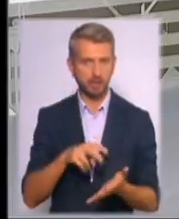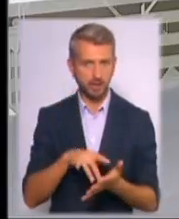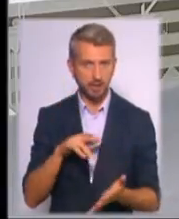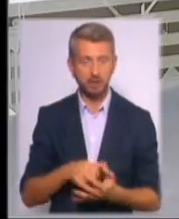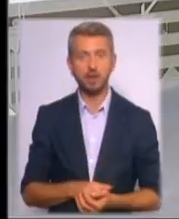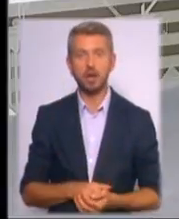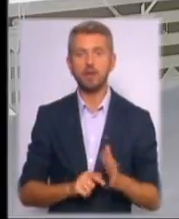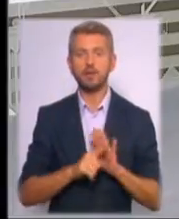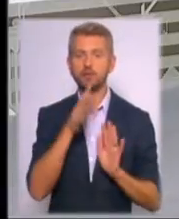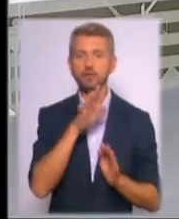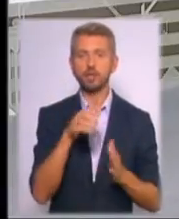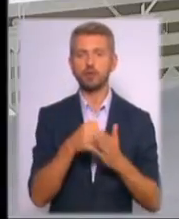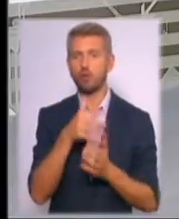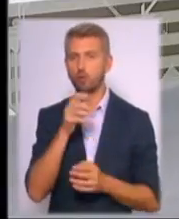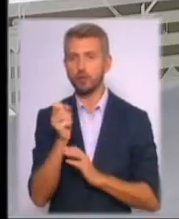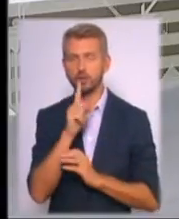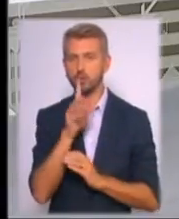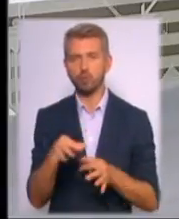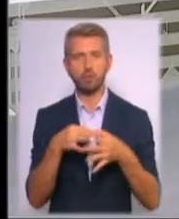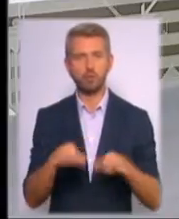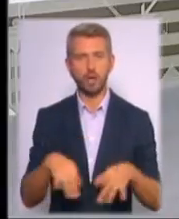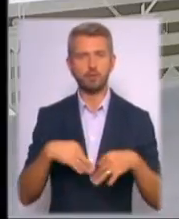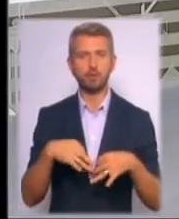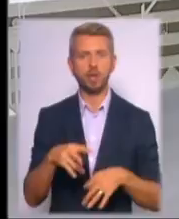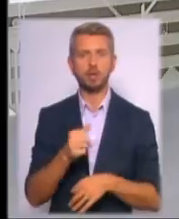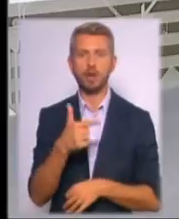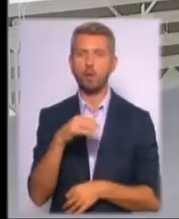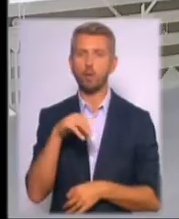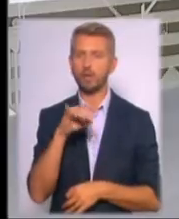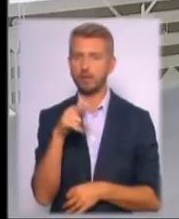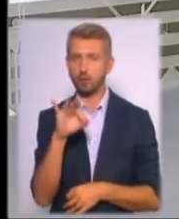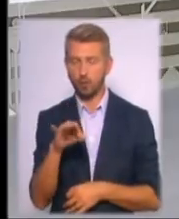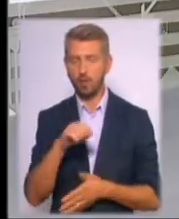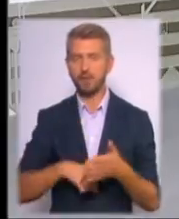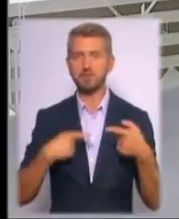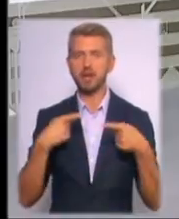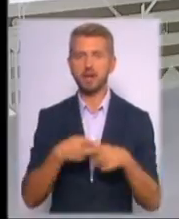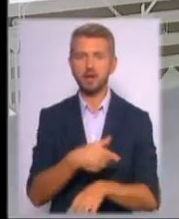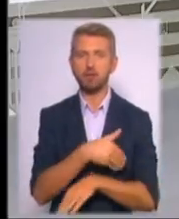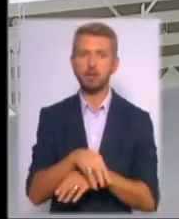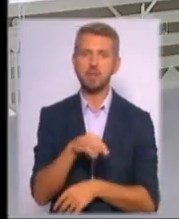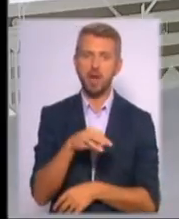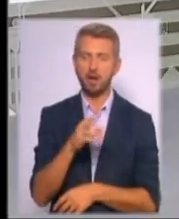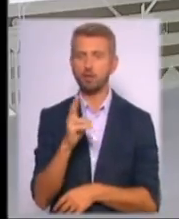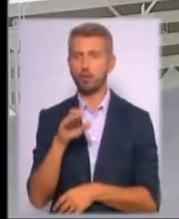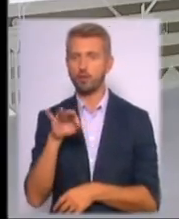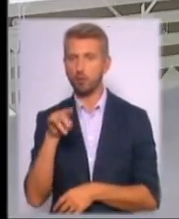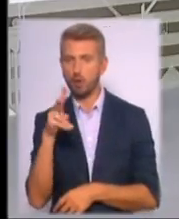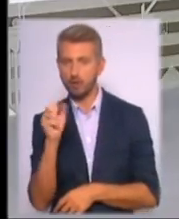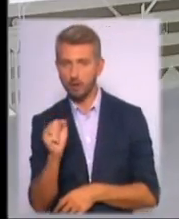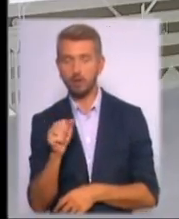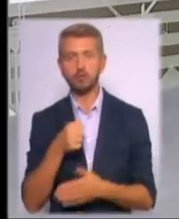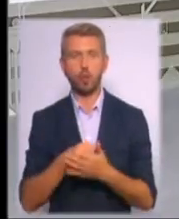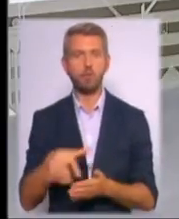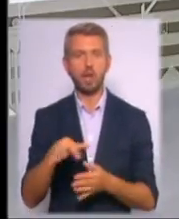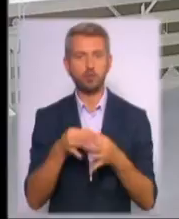16 до 23 не пропускатимуть автомобілі на Городецького, від перехрестя вулиці Михайлівської та Костюльної до Майдану Незалежності.